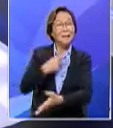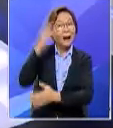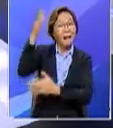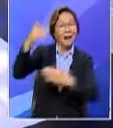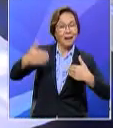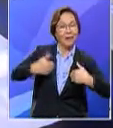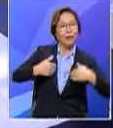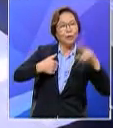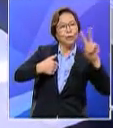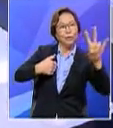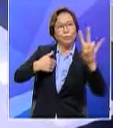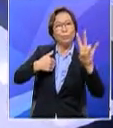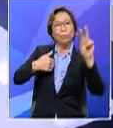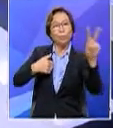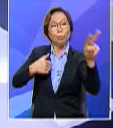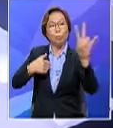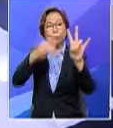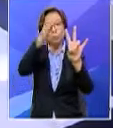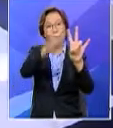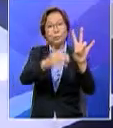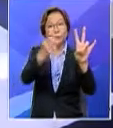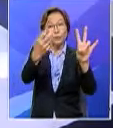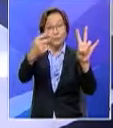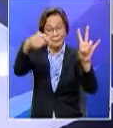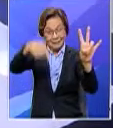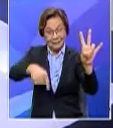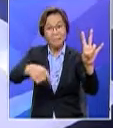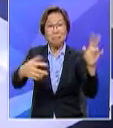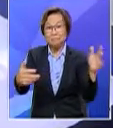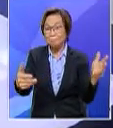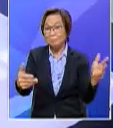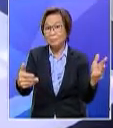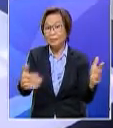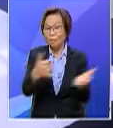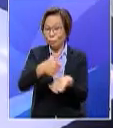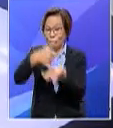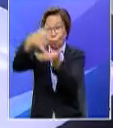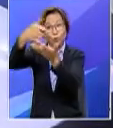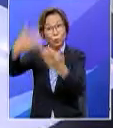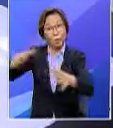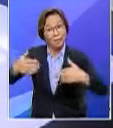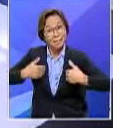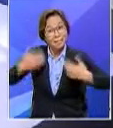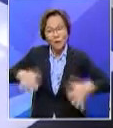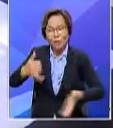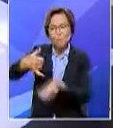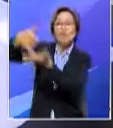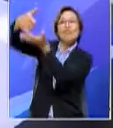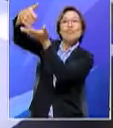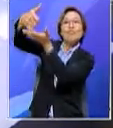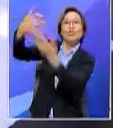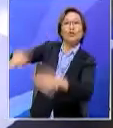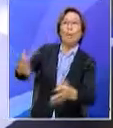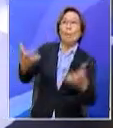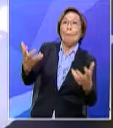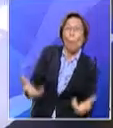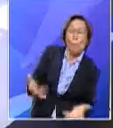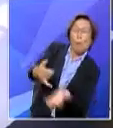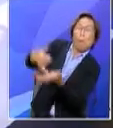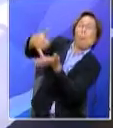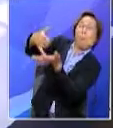adakan pada 27 hari bulan ini trofinya dah ada betul berat